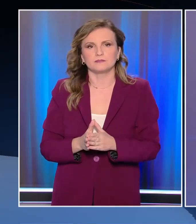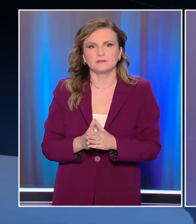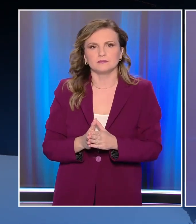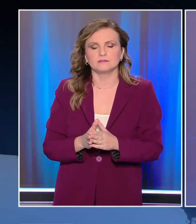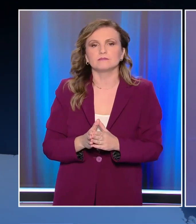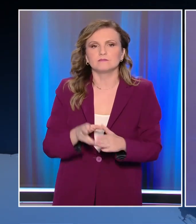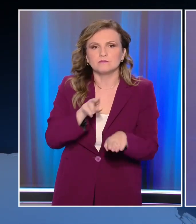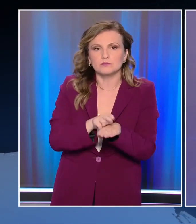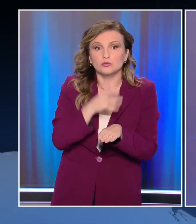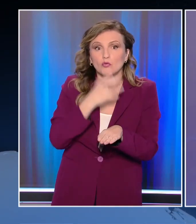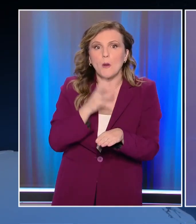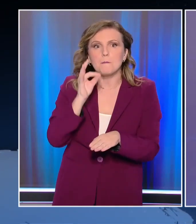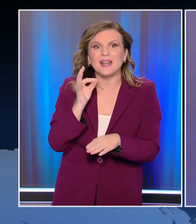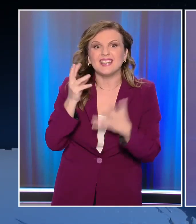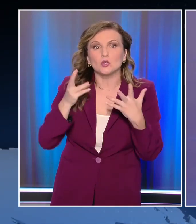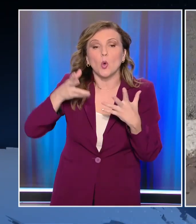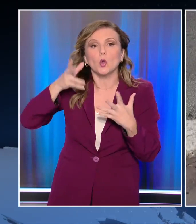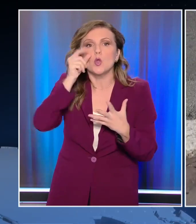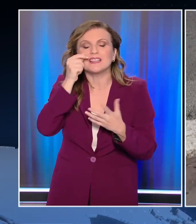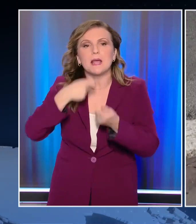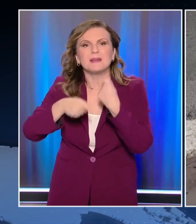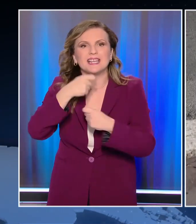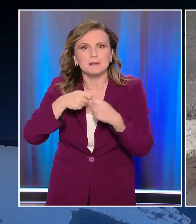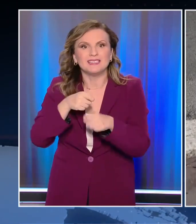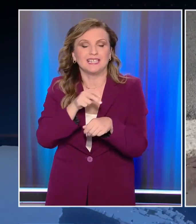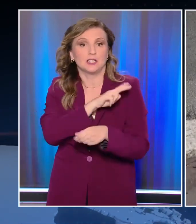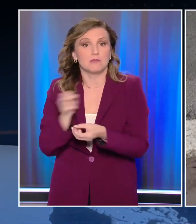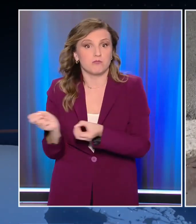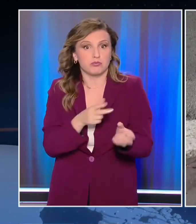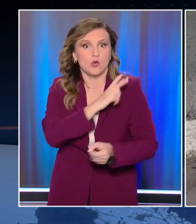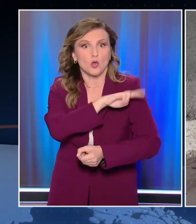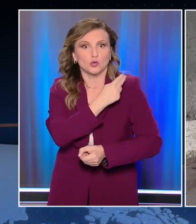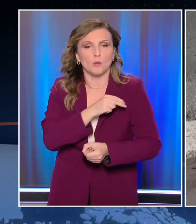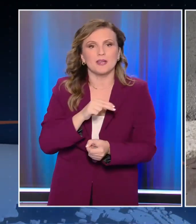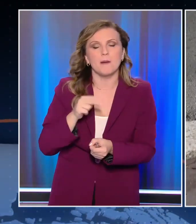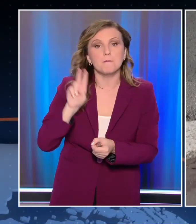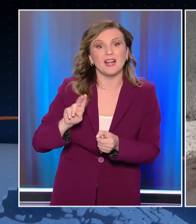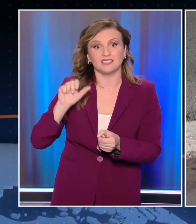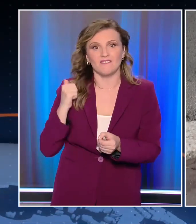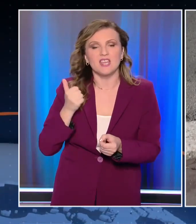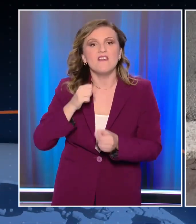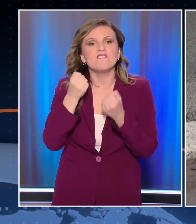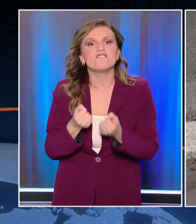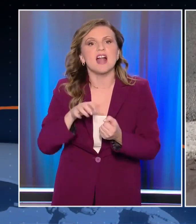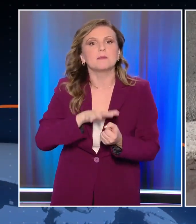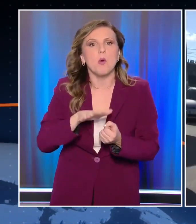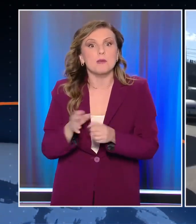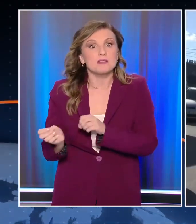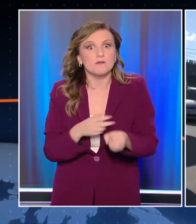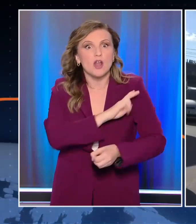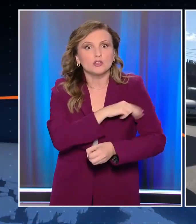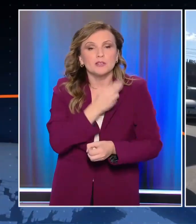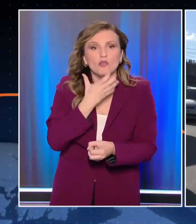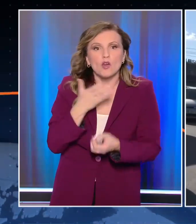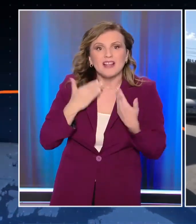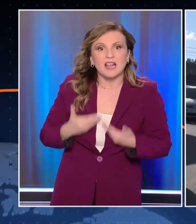κατάσταση νοσηλεύεται ένας 58χρονος επιχειρηματίας που δέχθηκε δολοφονική επίθεση τα ξημερώματα στη Βαρυμπόμπη. Όλα εκτελήχθηκαν